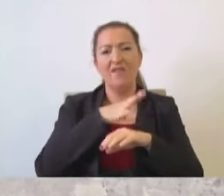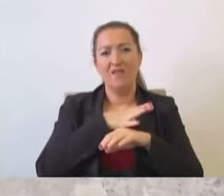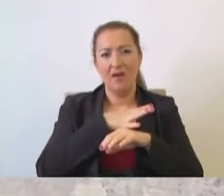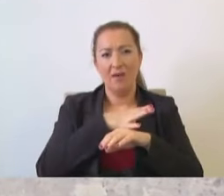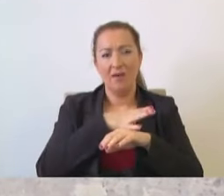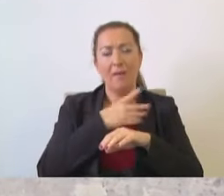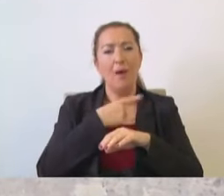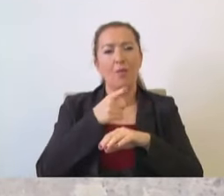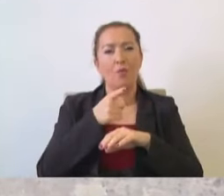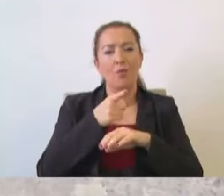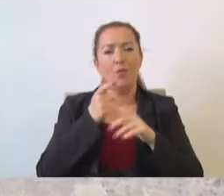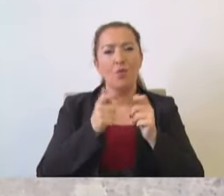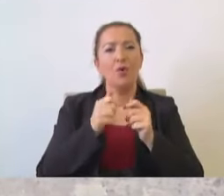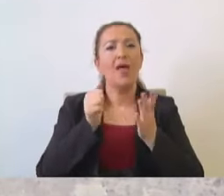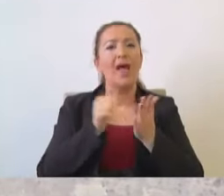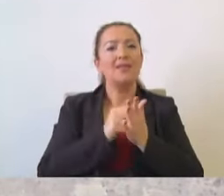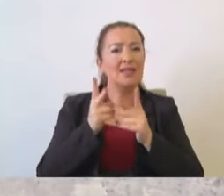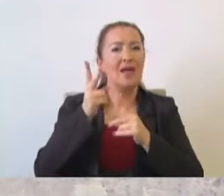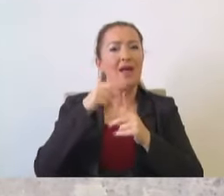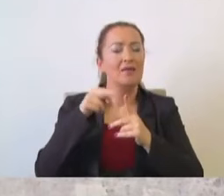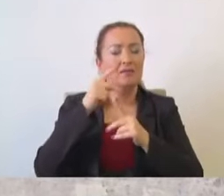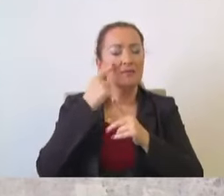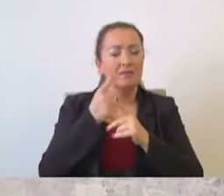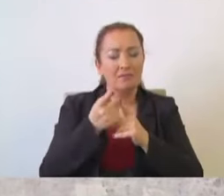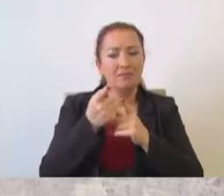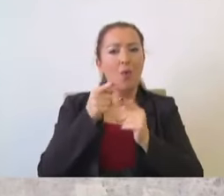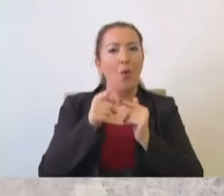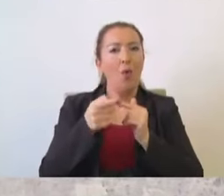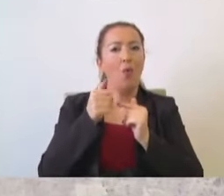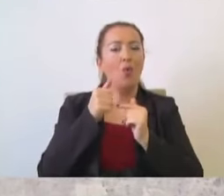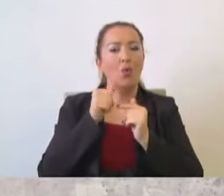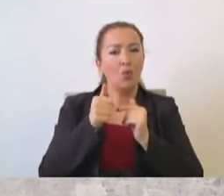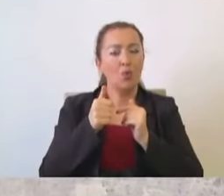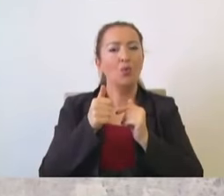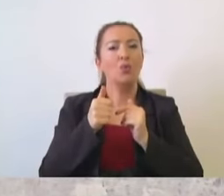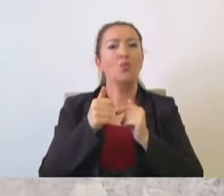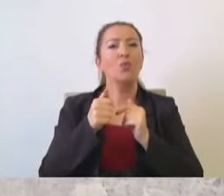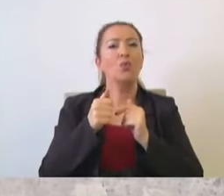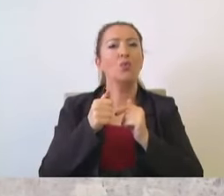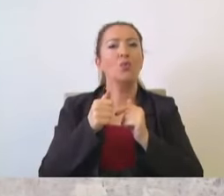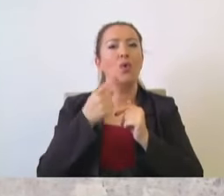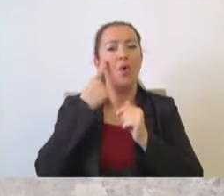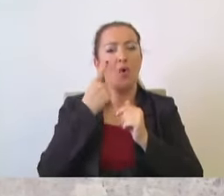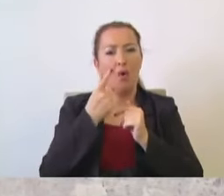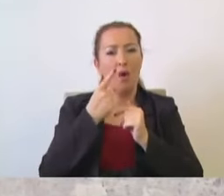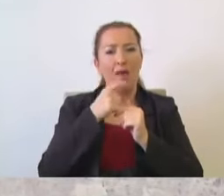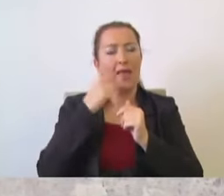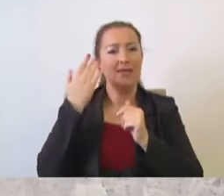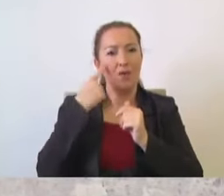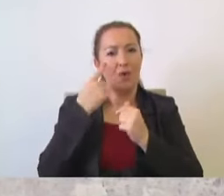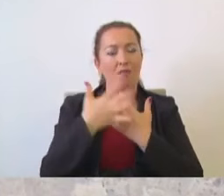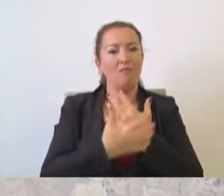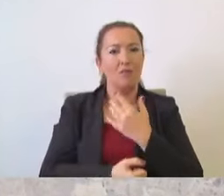Bakın ben burada gazete küpürlerinden, hani o günkü tutanaklardan söylüyorum bunları size.